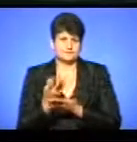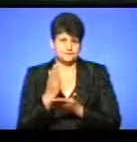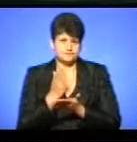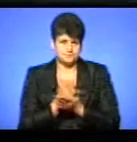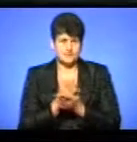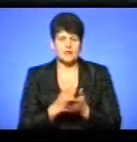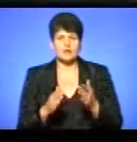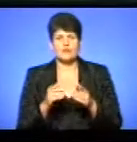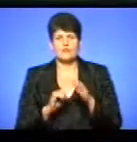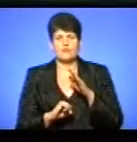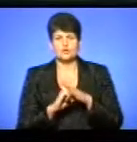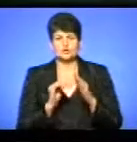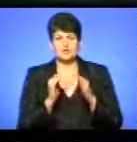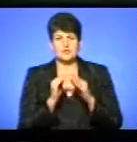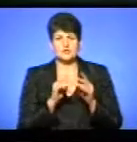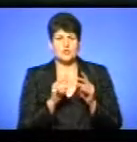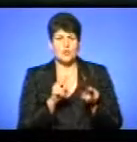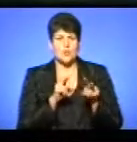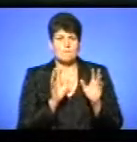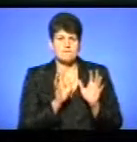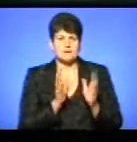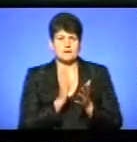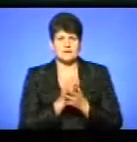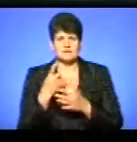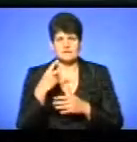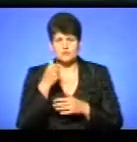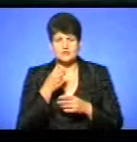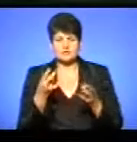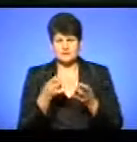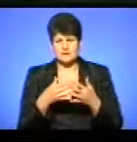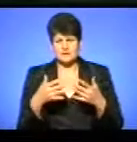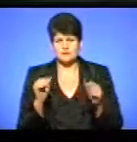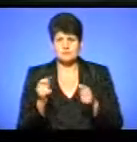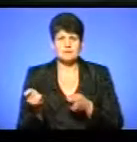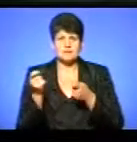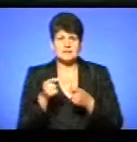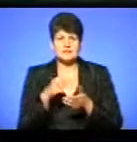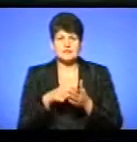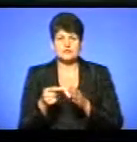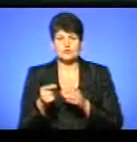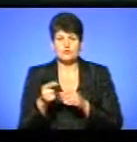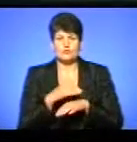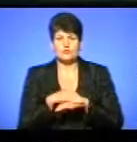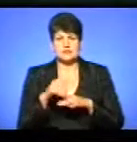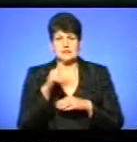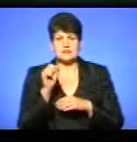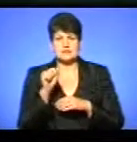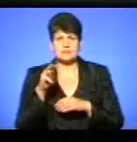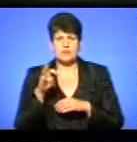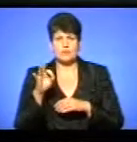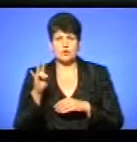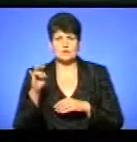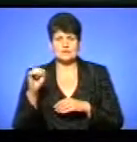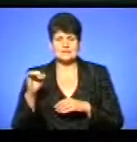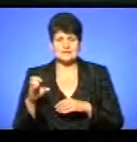опіка» діє у Тернополі майже 20 років. Необхідні речі можна принести за адресою місто Тернопіль, вулиця Замонстирська, 1 з 9